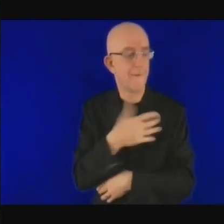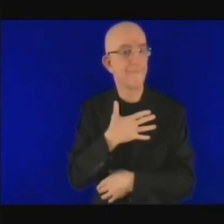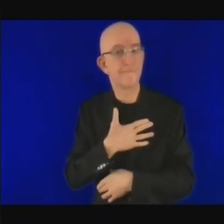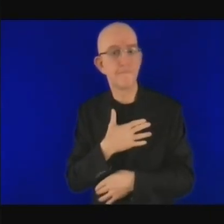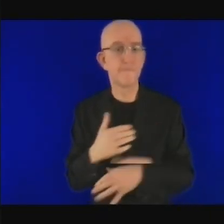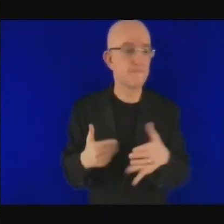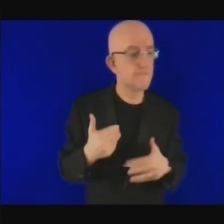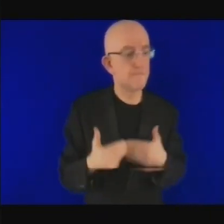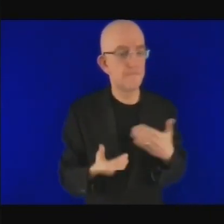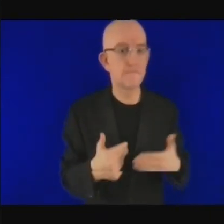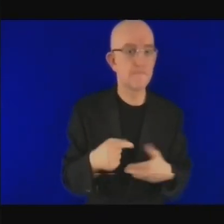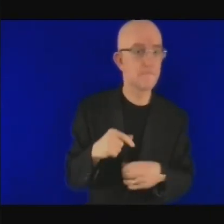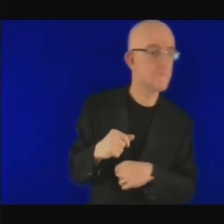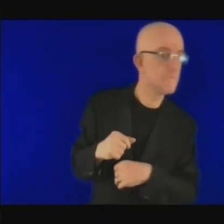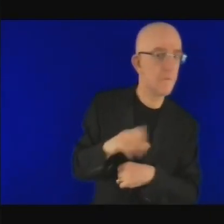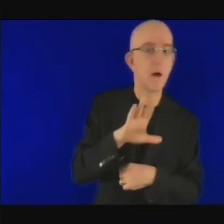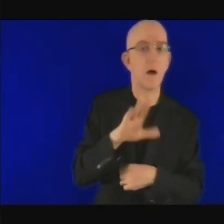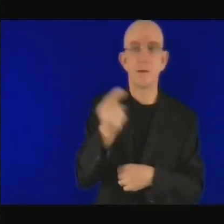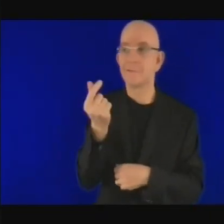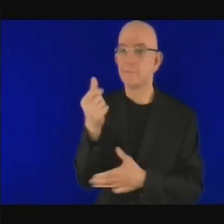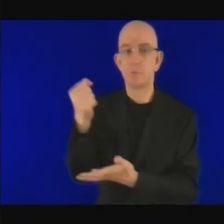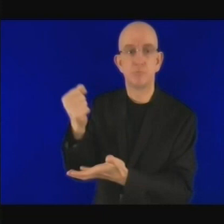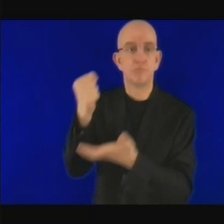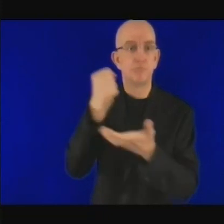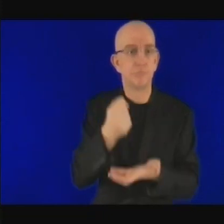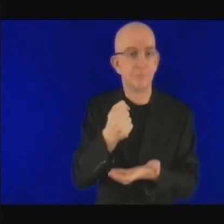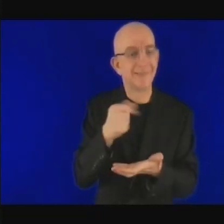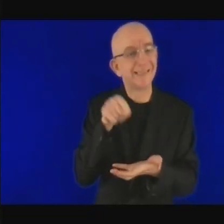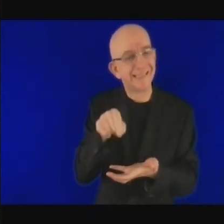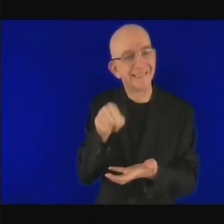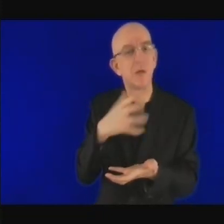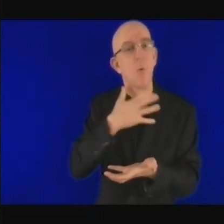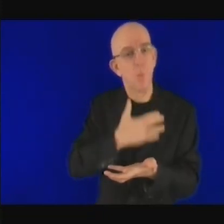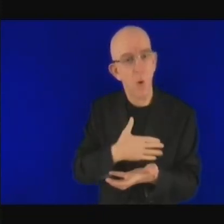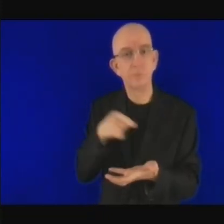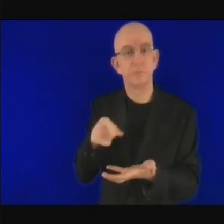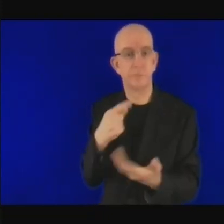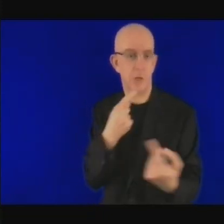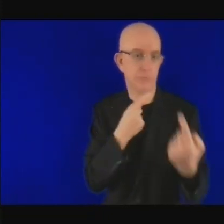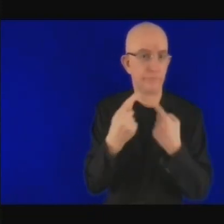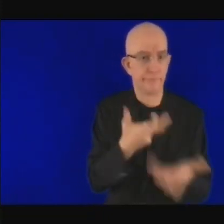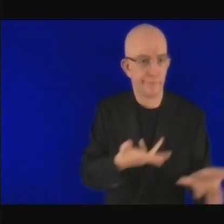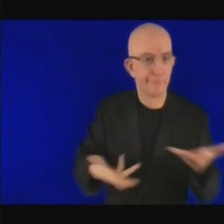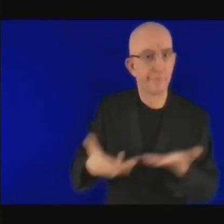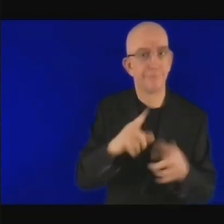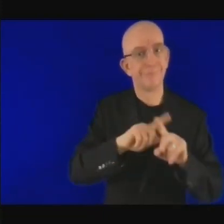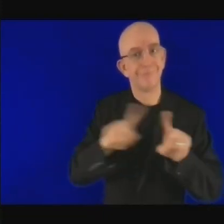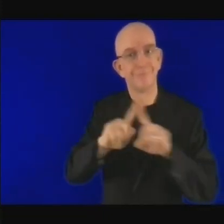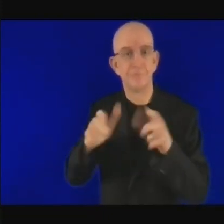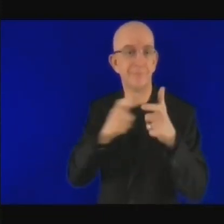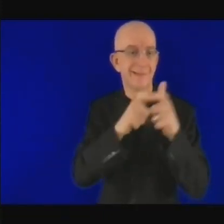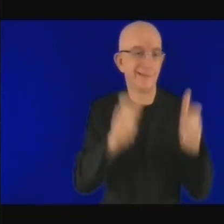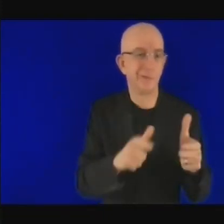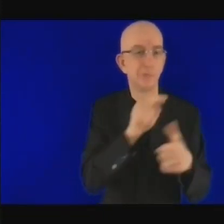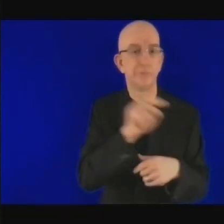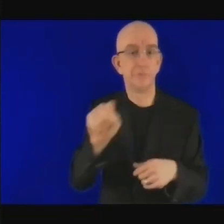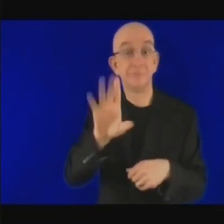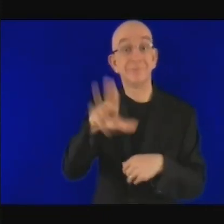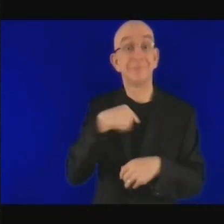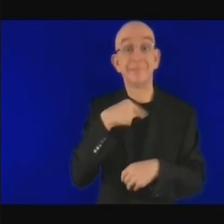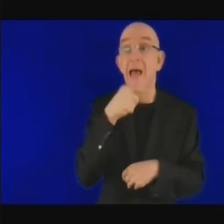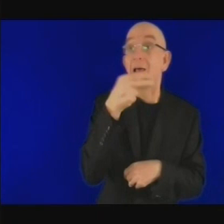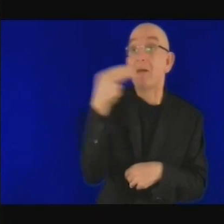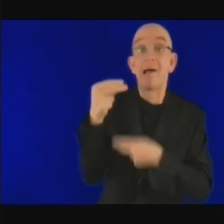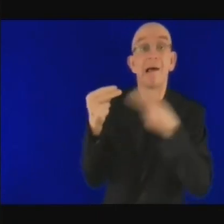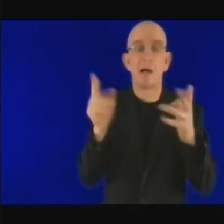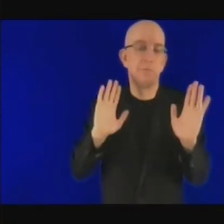j'ai tenu différentes conversations avec plusieurs institutions que je ne citerai pas il y a différents fonds qui existent et je constate